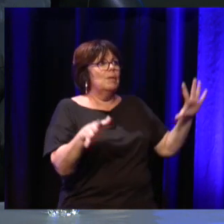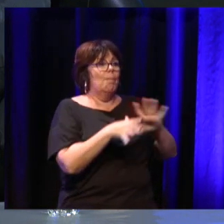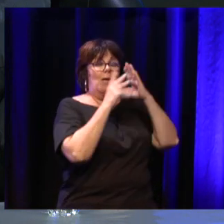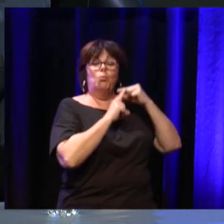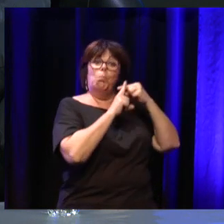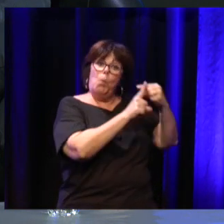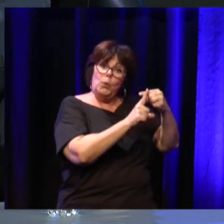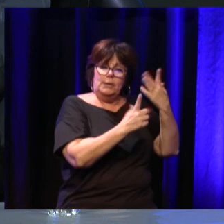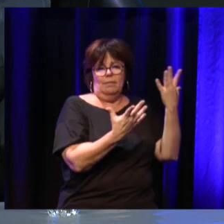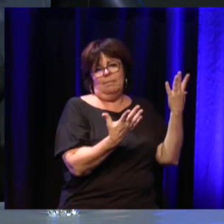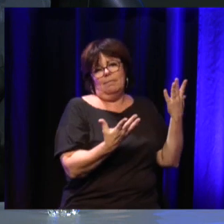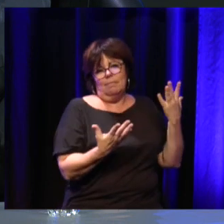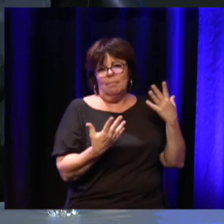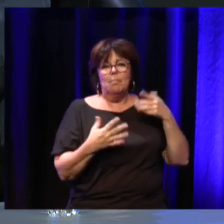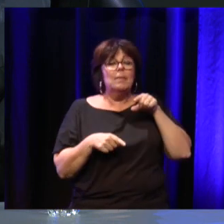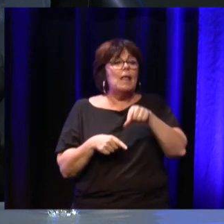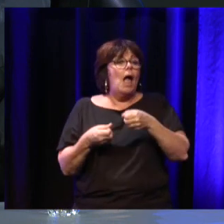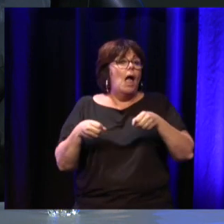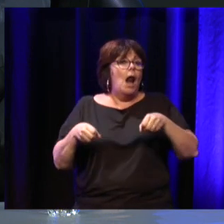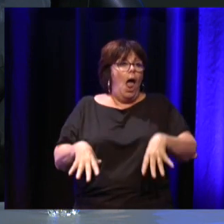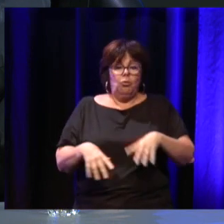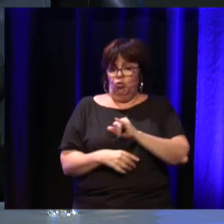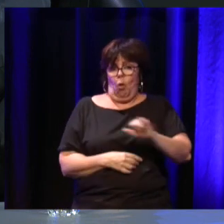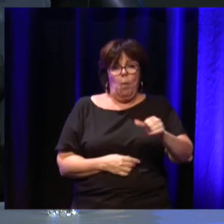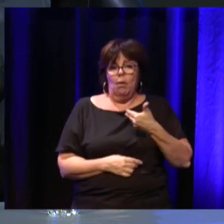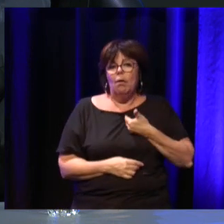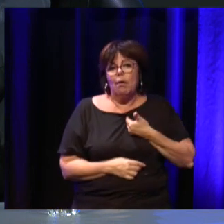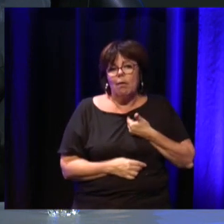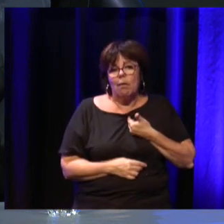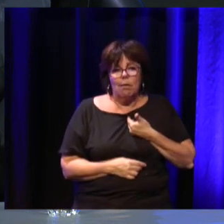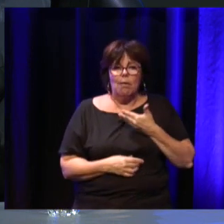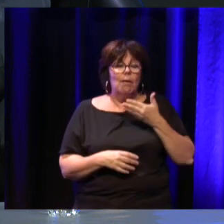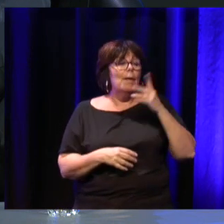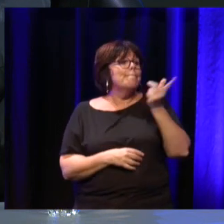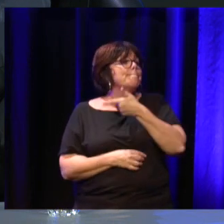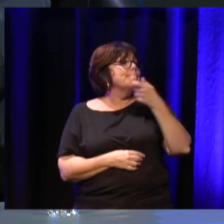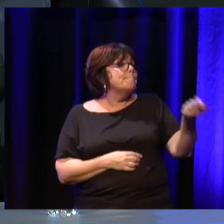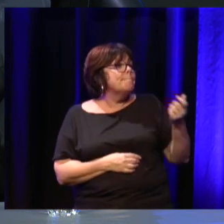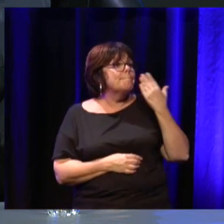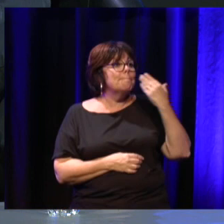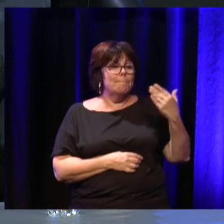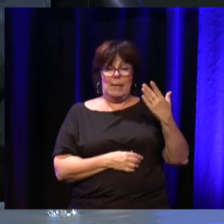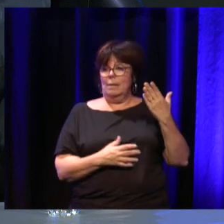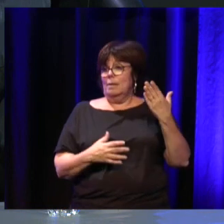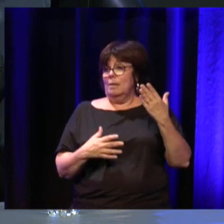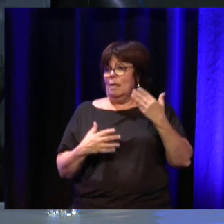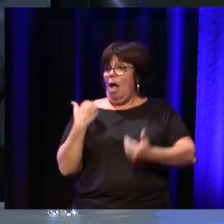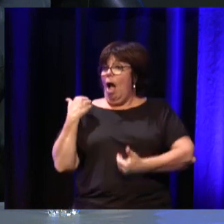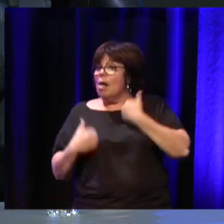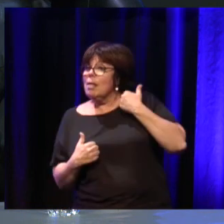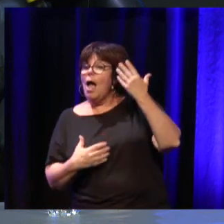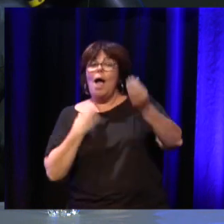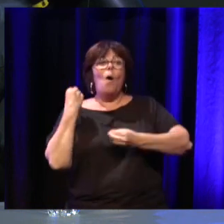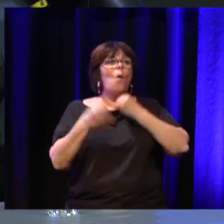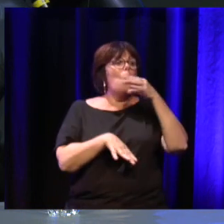se décourage pas. On sait simplement qu'en fait, faut toujours... fait, tant qu'on n pas touché par la médic, tant qu'on n'est pas touché par le handicap, on en parle de façon...